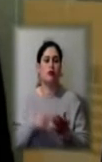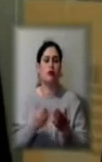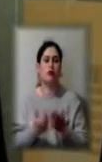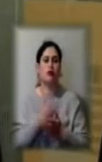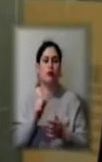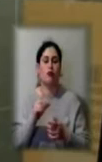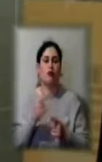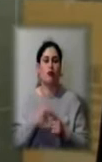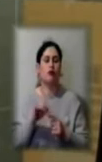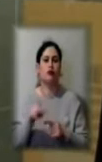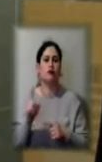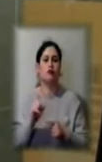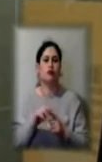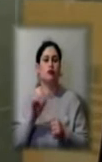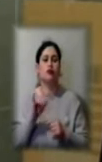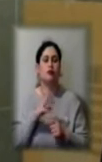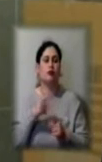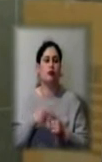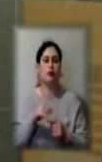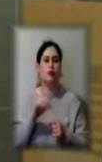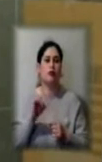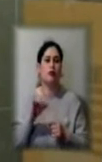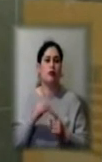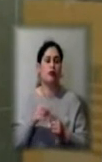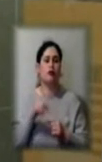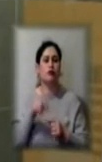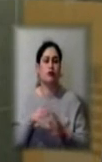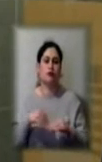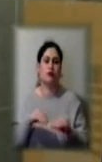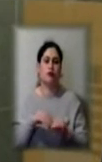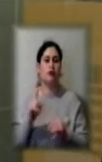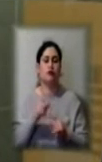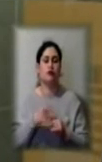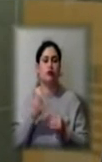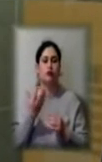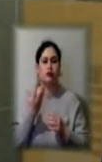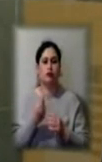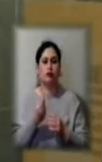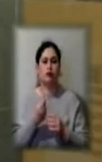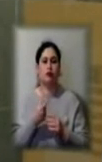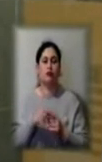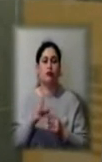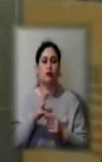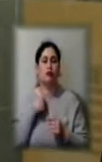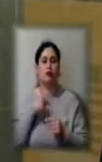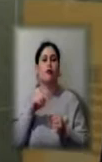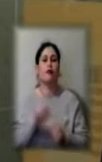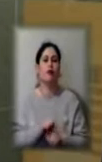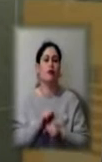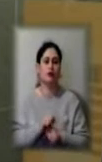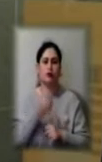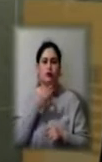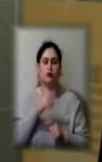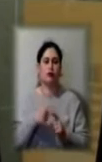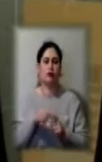щоб ми все-таки переконали сім'ю. Адже на сьогоднішній день ми протестуємо тих